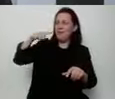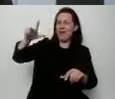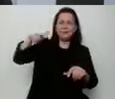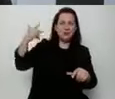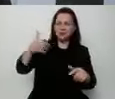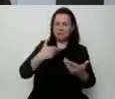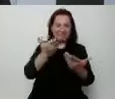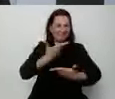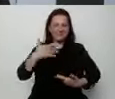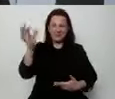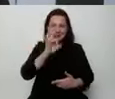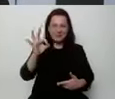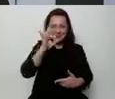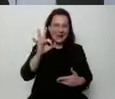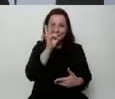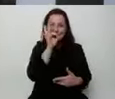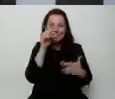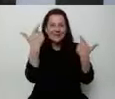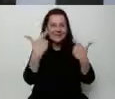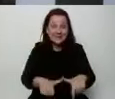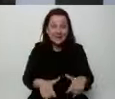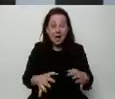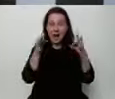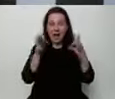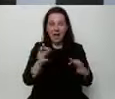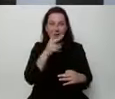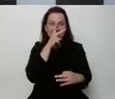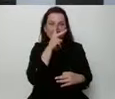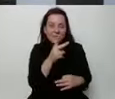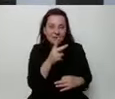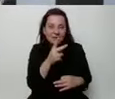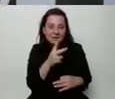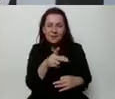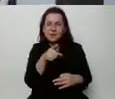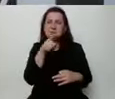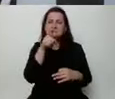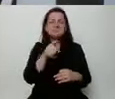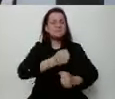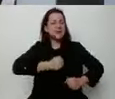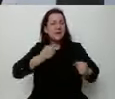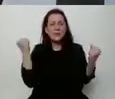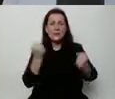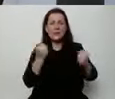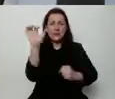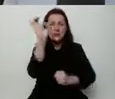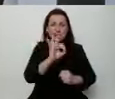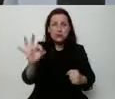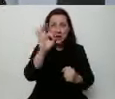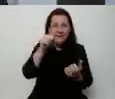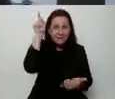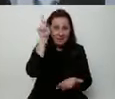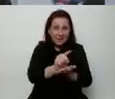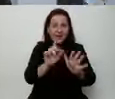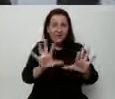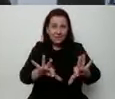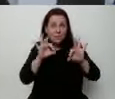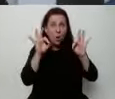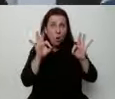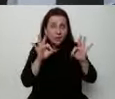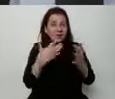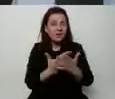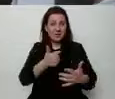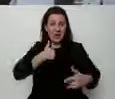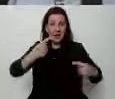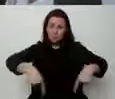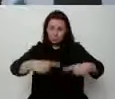szans. Natomiast dzisiaj widać, że jest olbrzymia szansa wygrać te wybory. Jestem przekonany,